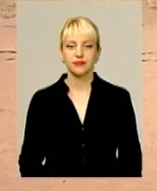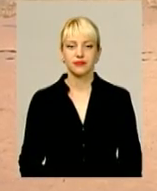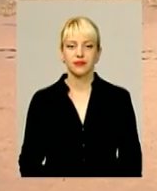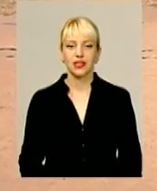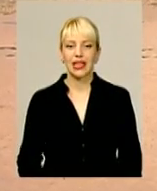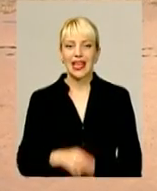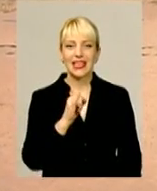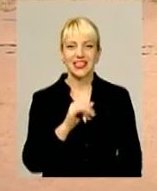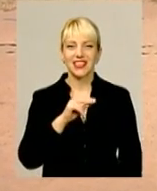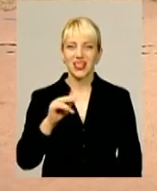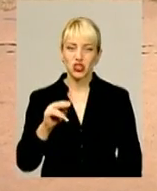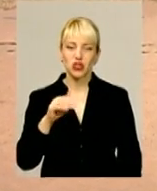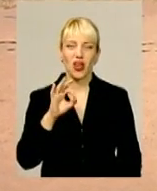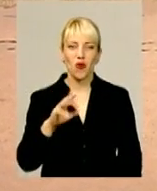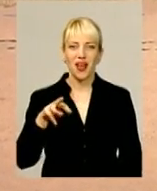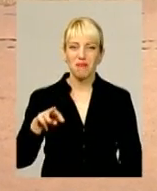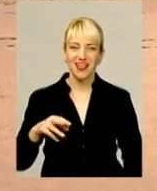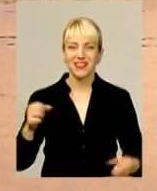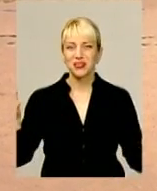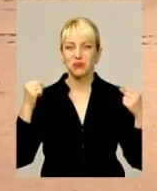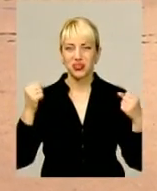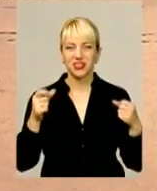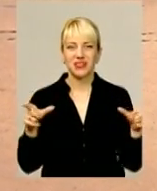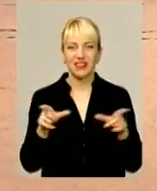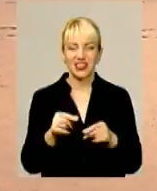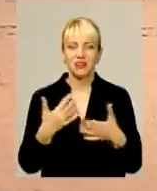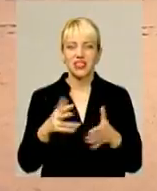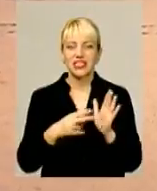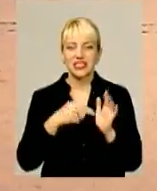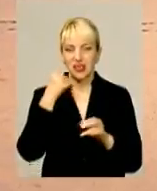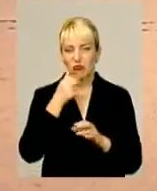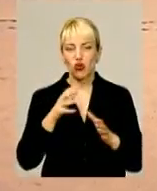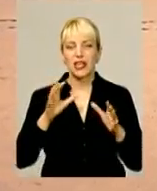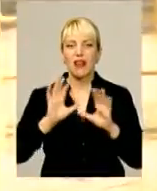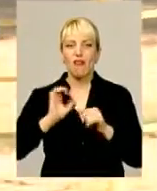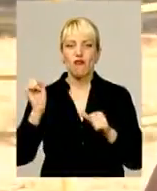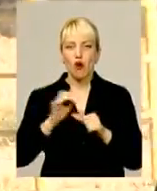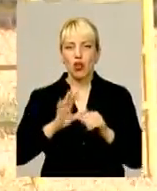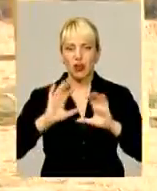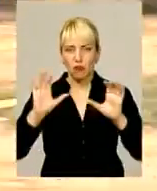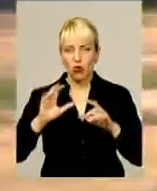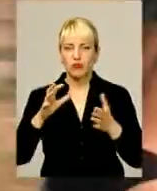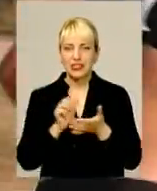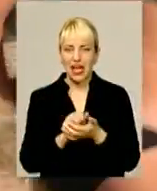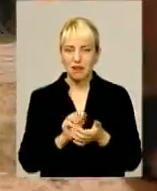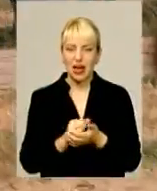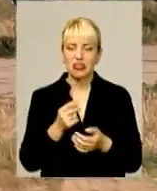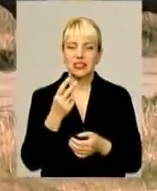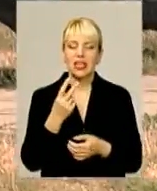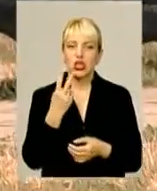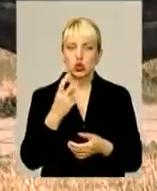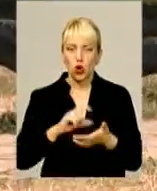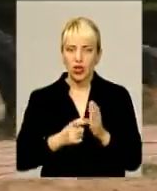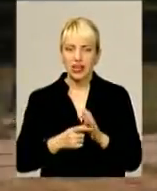Ірина Чорна та Ольга Мельник у спортивному тандемі вже сім років. Волейболом займаються з другого класу, між класичним і пляжним обрали